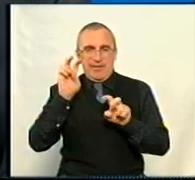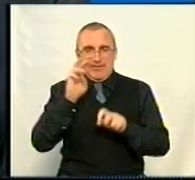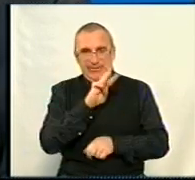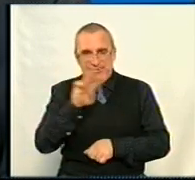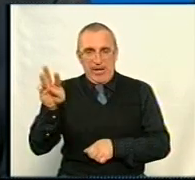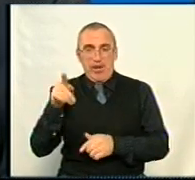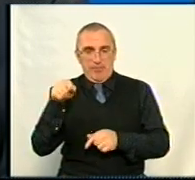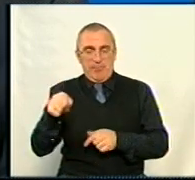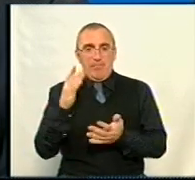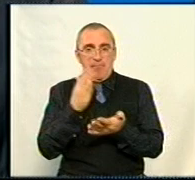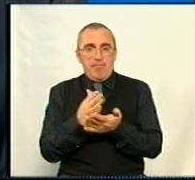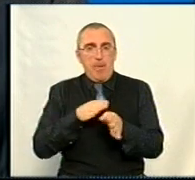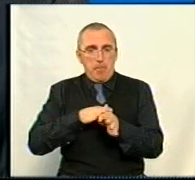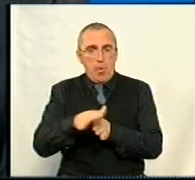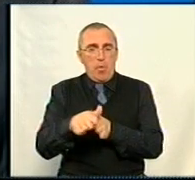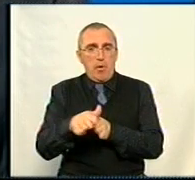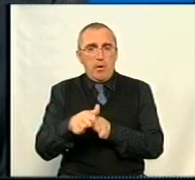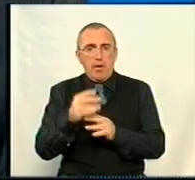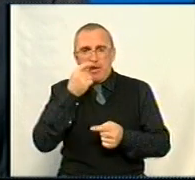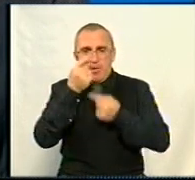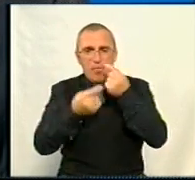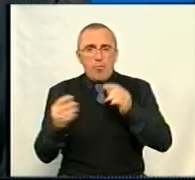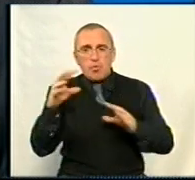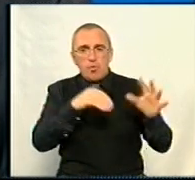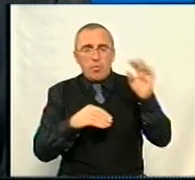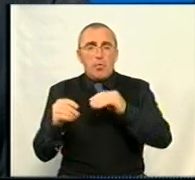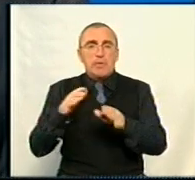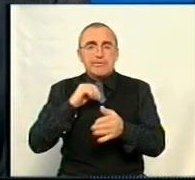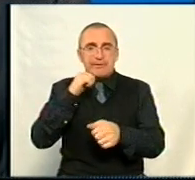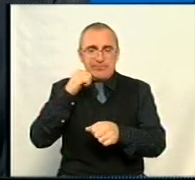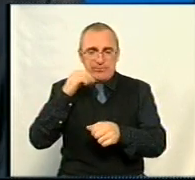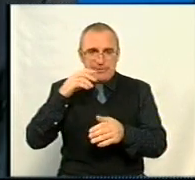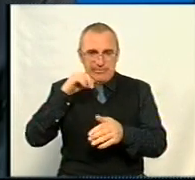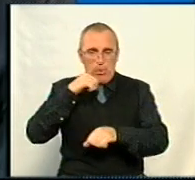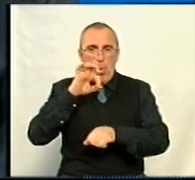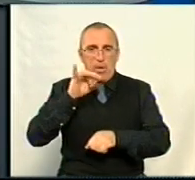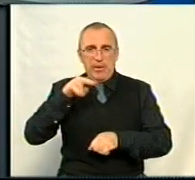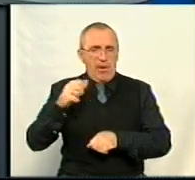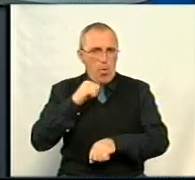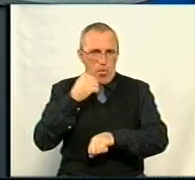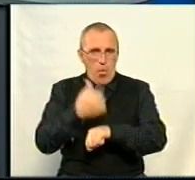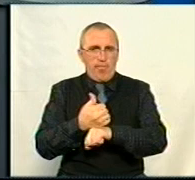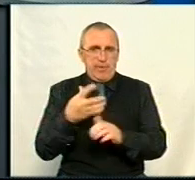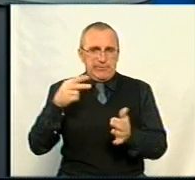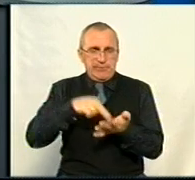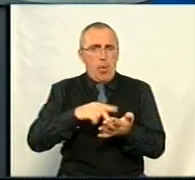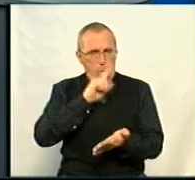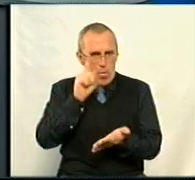проходять ретельний добір для того, щоб стати головою РДА. Можна коротко? Обов'язково треба